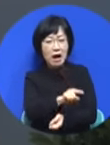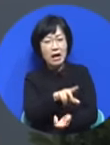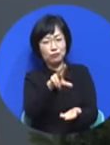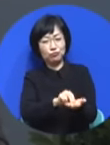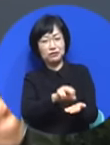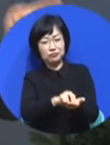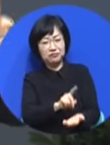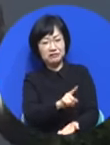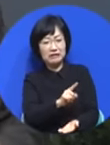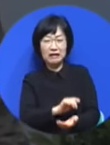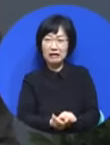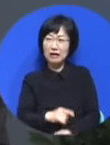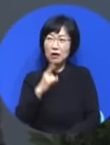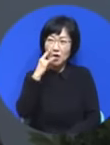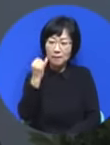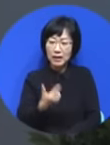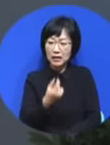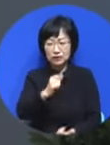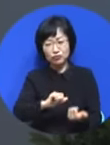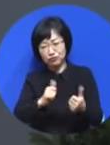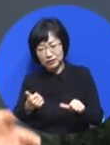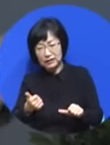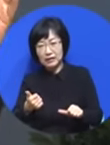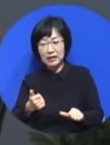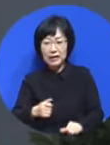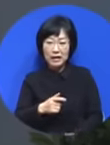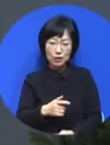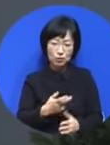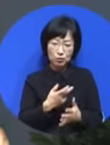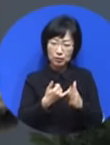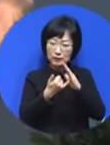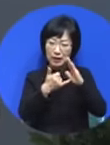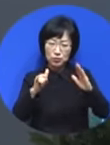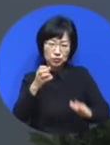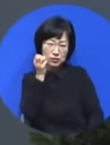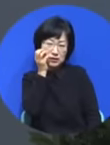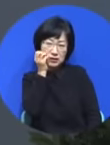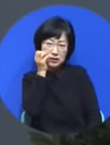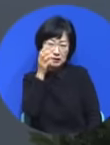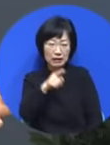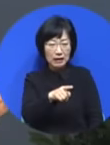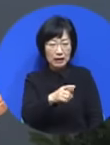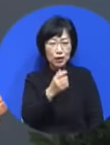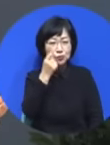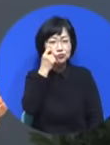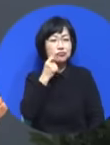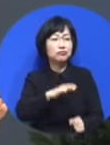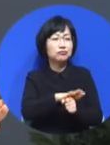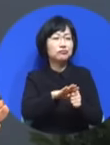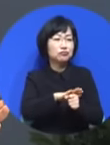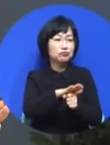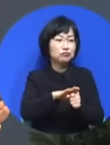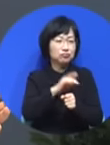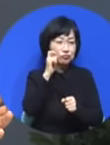아니 쟤는 말이야 엄마도 일찍 죽고 말이야 저는 뭐 가정도 이상하고 말이야 저 실패의 나이야 이렇게 볼 수 있습니다.